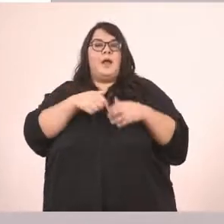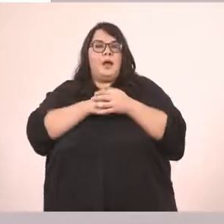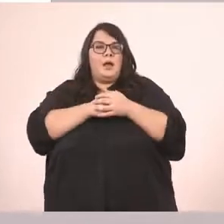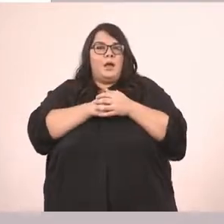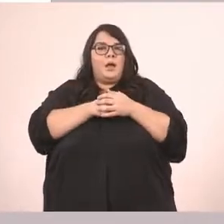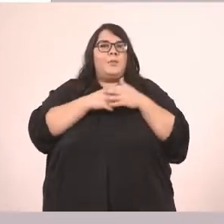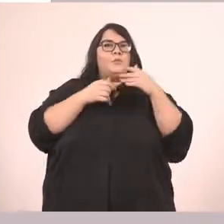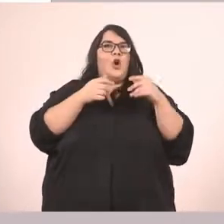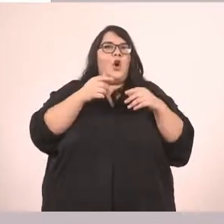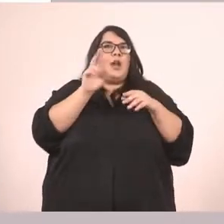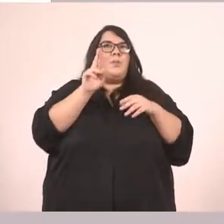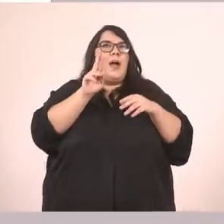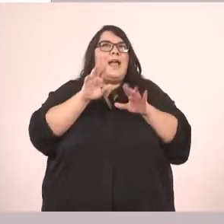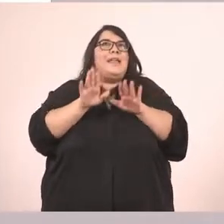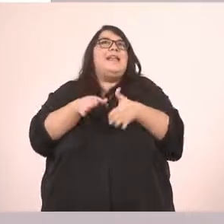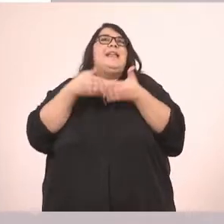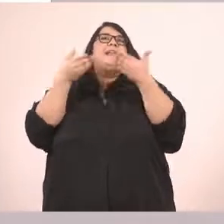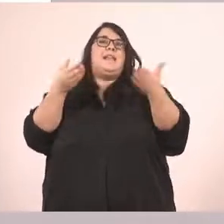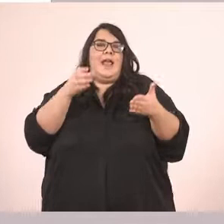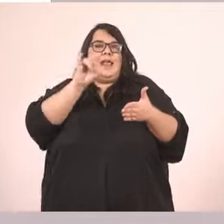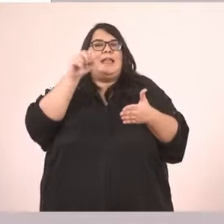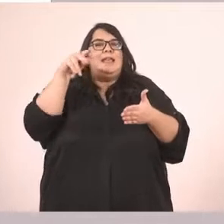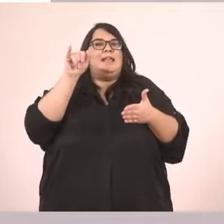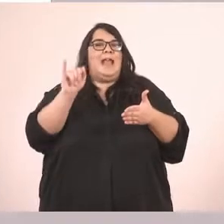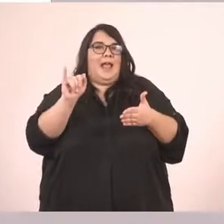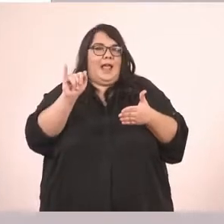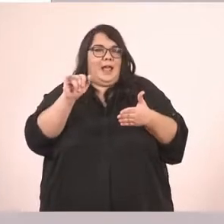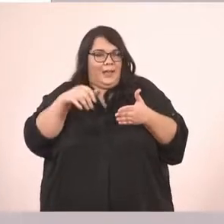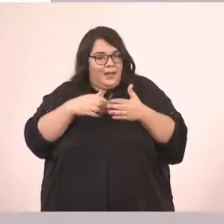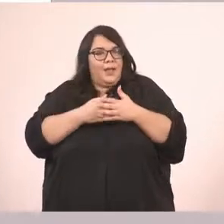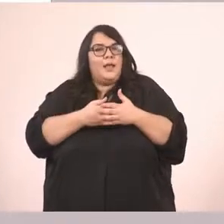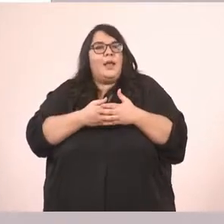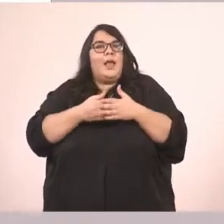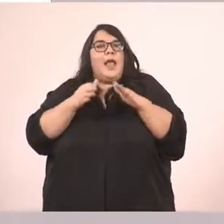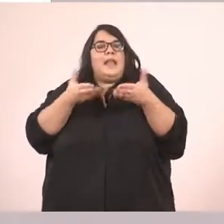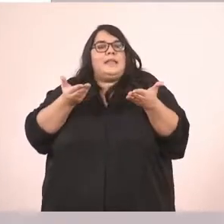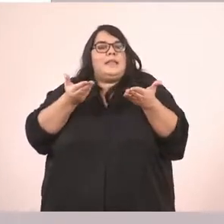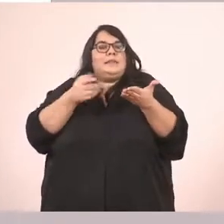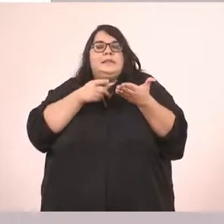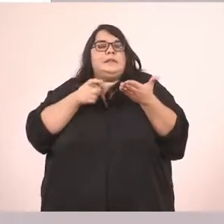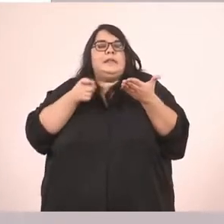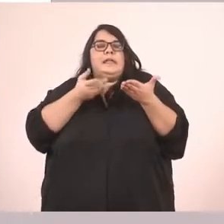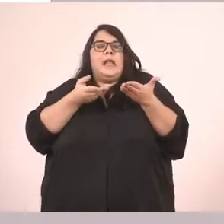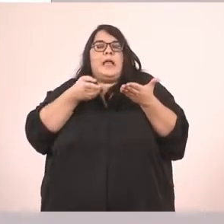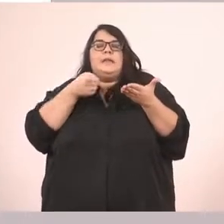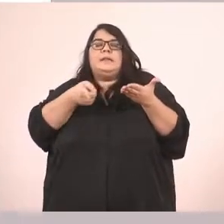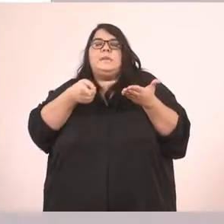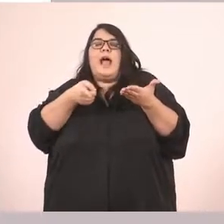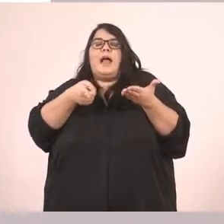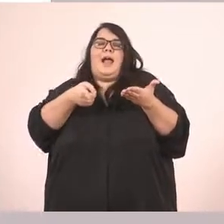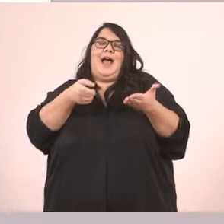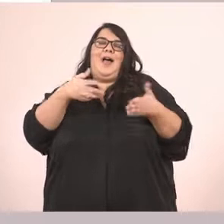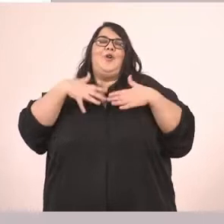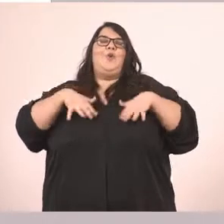Το είναι. Πάρα πολύ ωραία. Είναι. Το είναι αναφέρεται στα ρούχα που είναι πληθυντικός